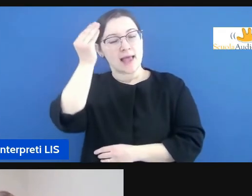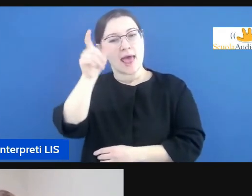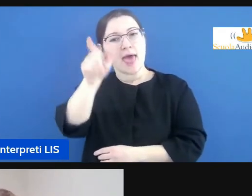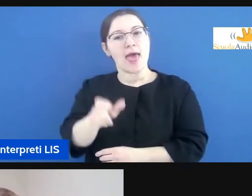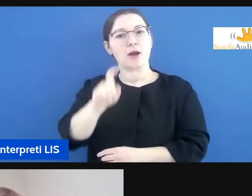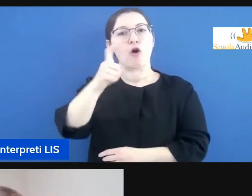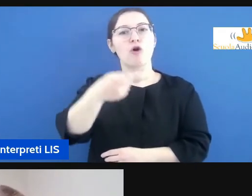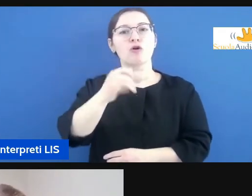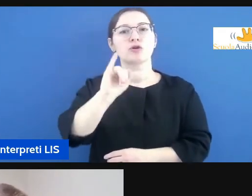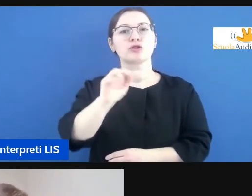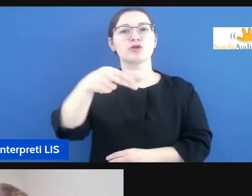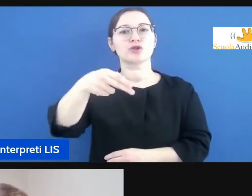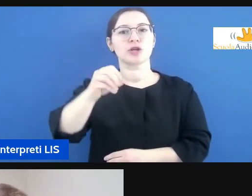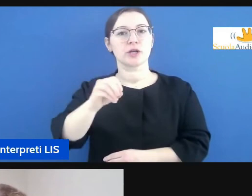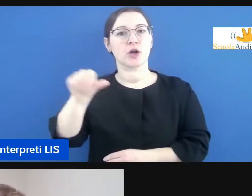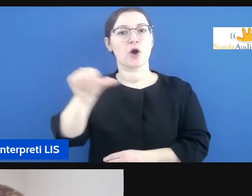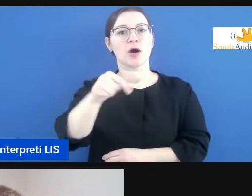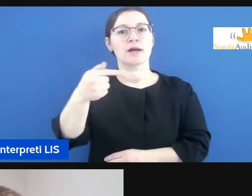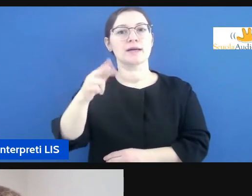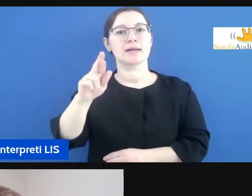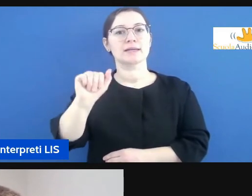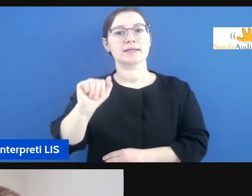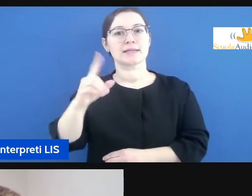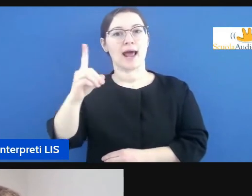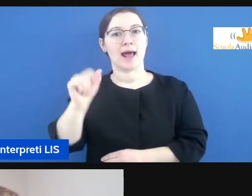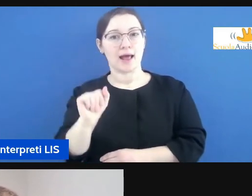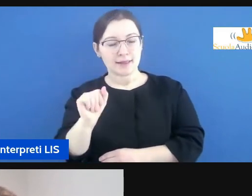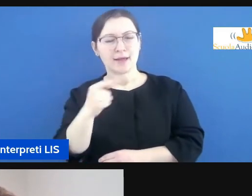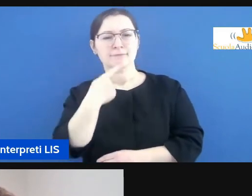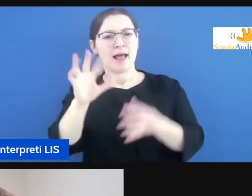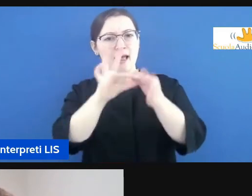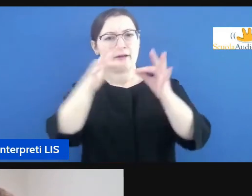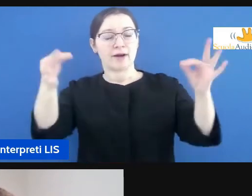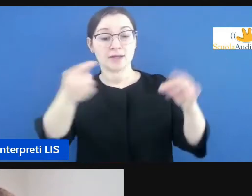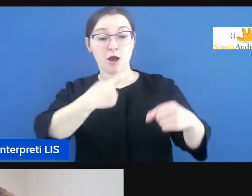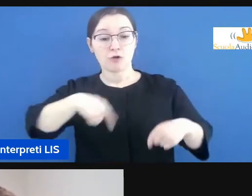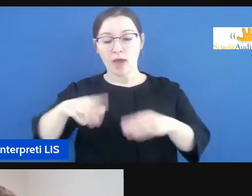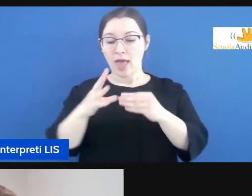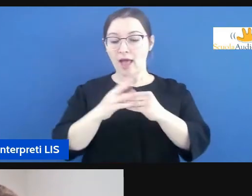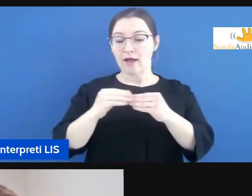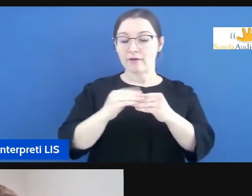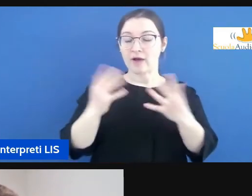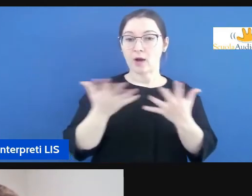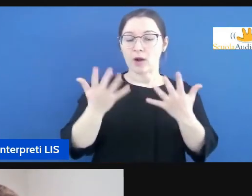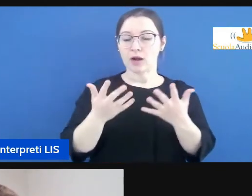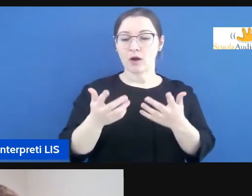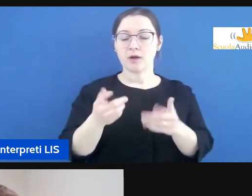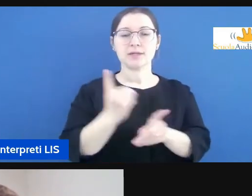ciò che facciamo deve stupire prima di tutto noi stessi